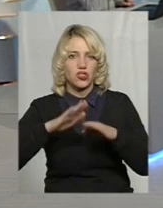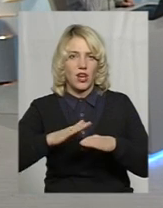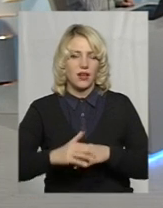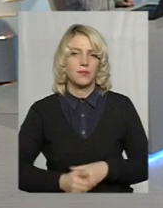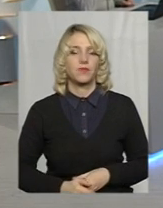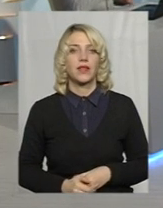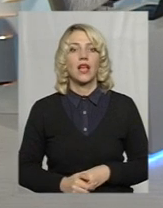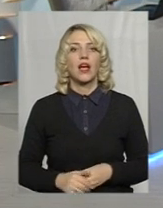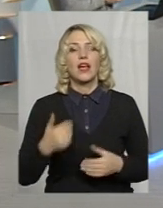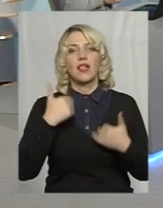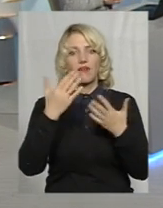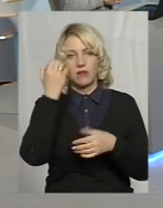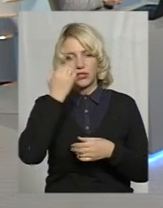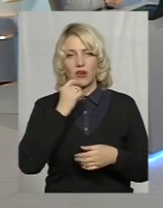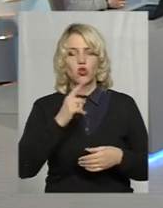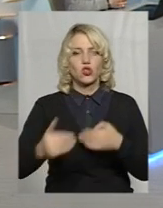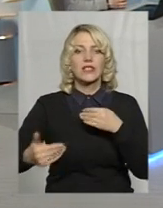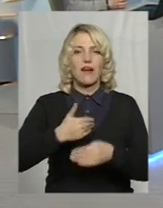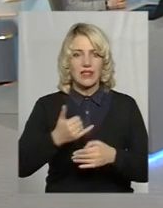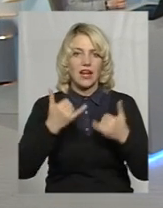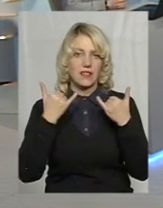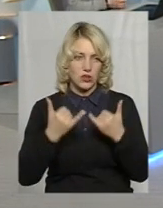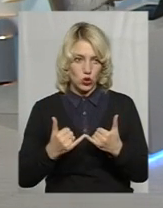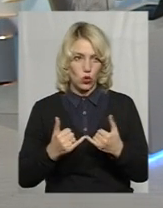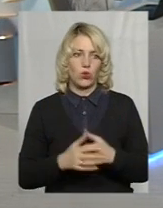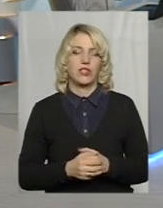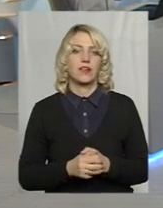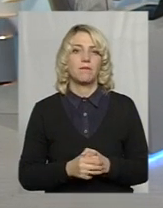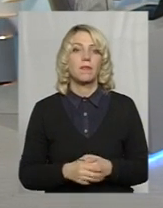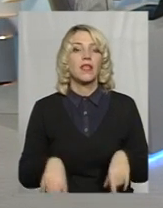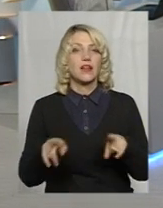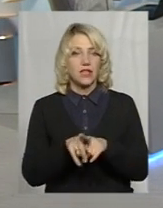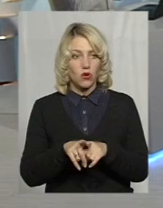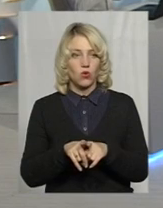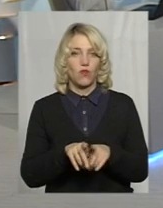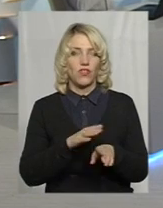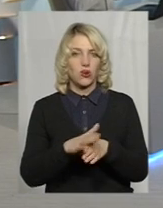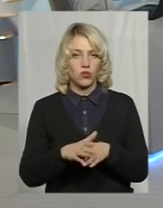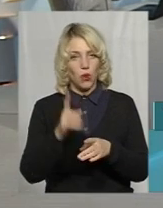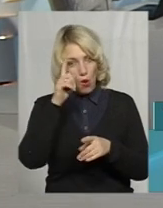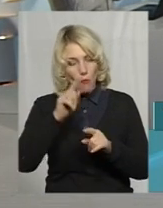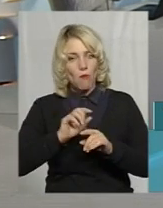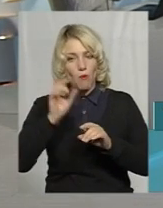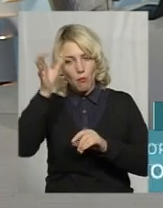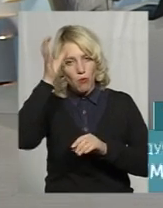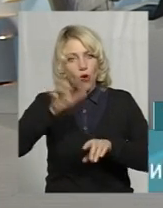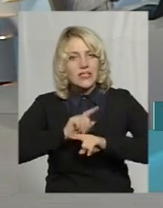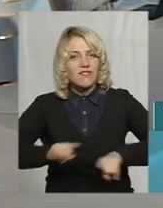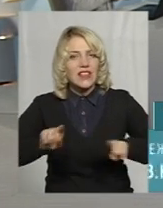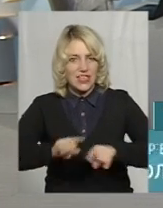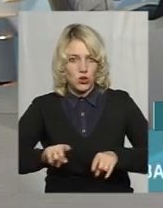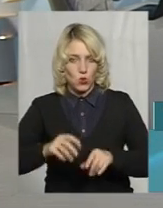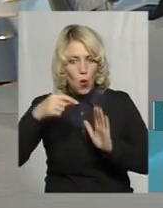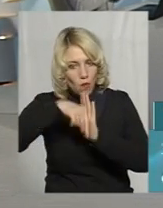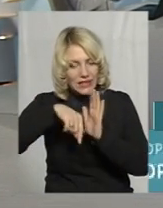так. Панове, я вам дякую, що завітали сьогодні. Таку виконали просвітницьку місію, розказали,